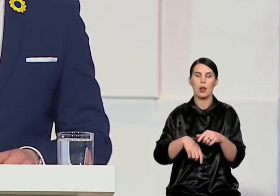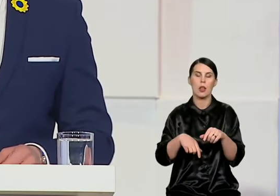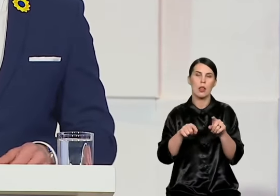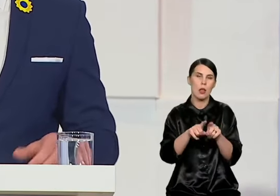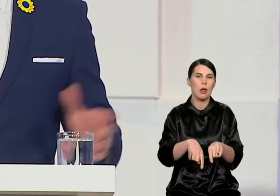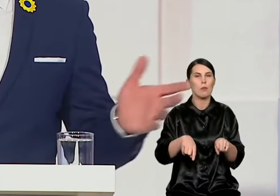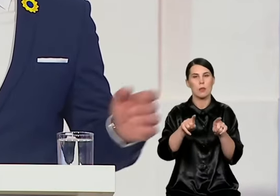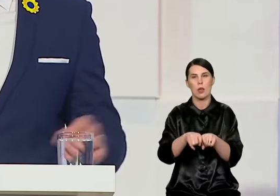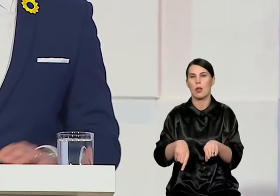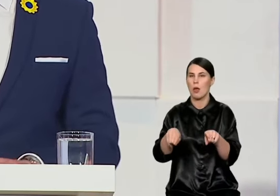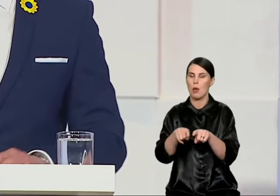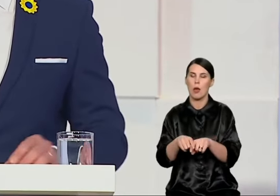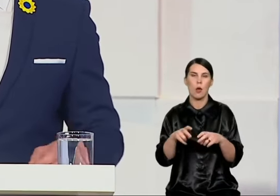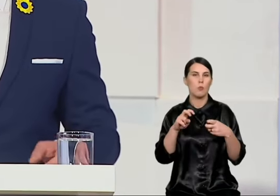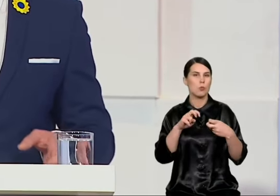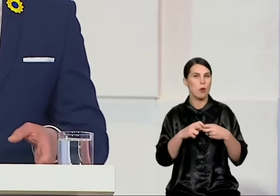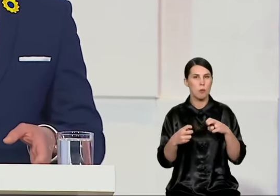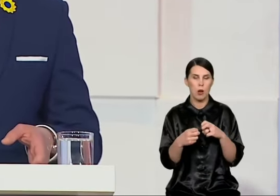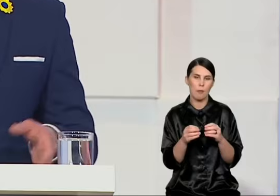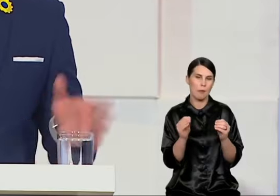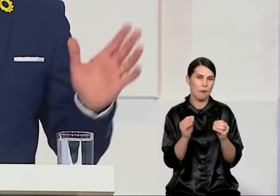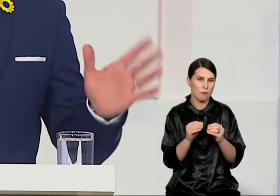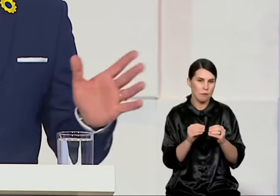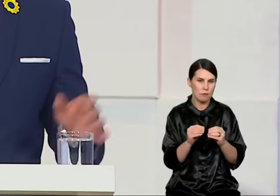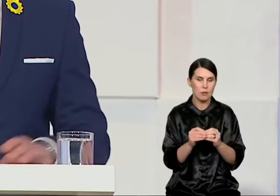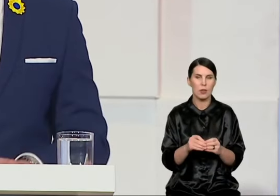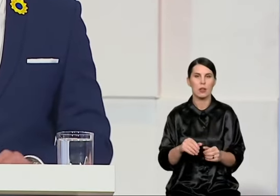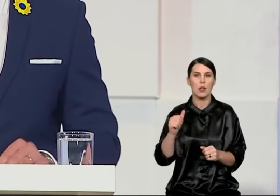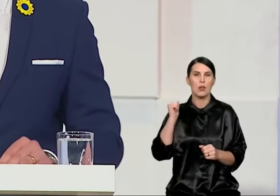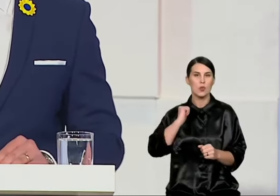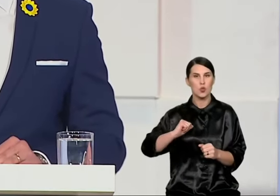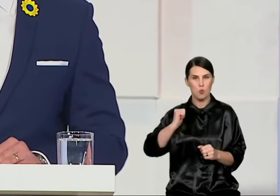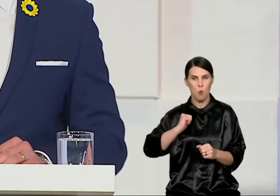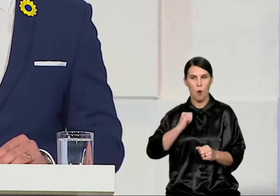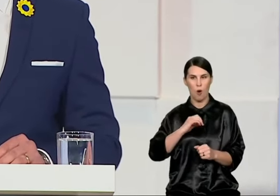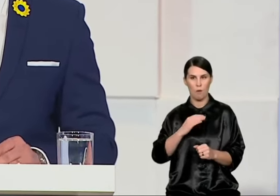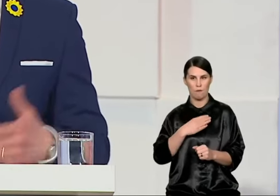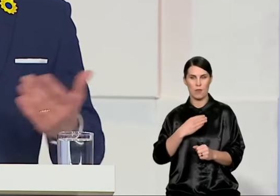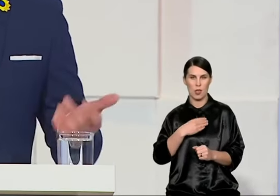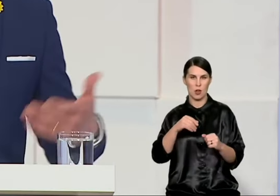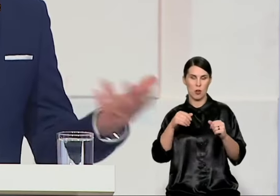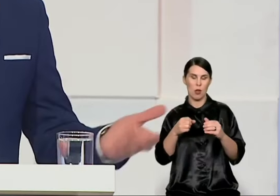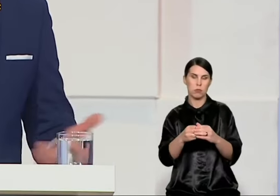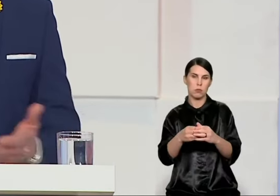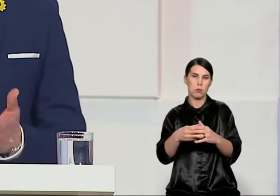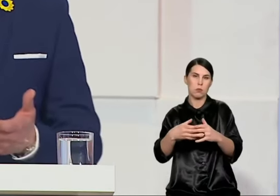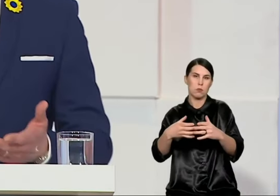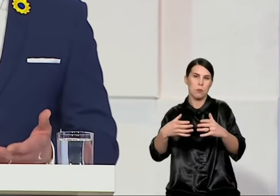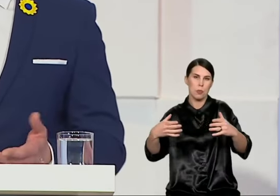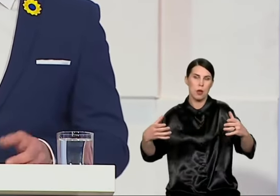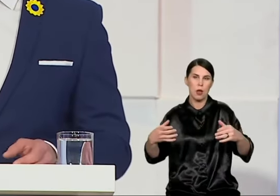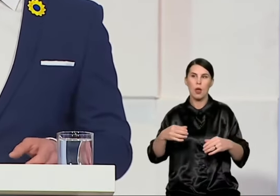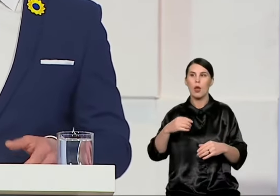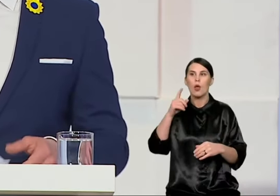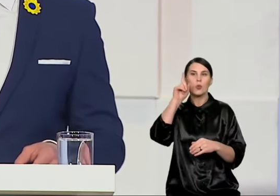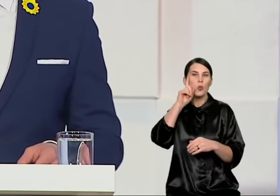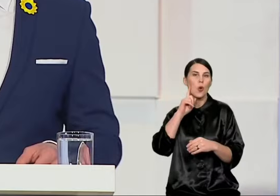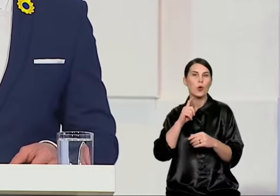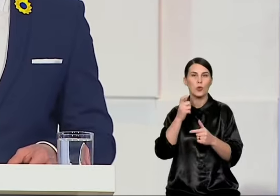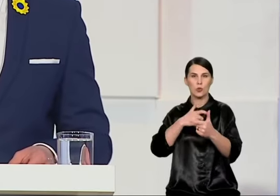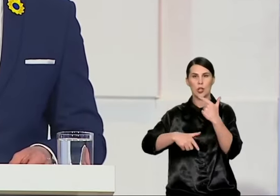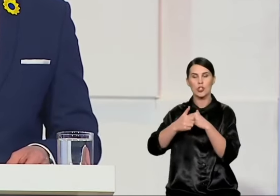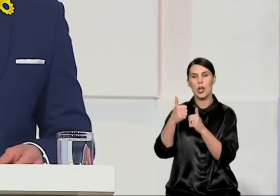Kadencija iš kadencijos, Vilnius plečiasi, gyventojų daugėja, bet gauti darželį iš šalia namų, misija neįmanoma. Pasirinkimas privatus darželius